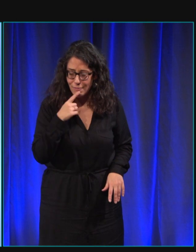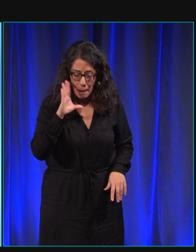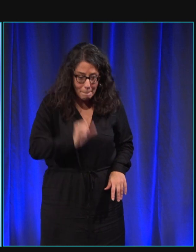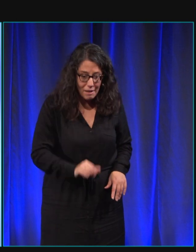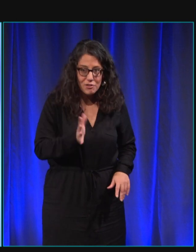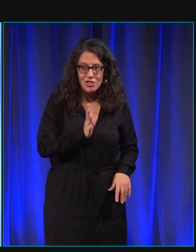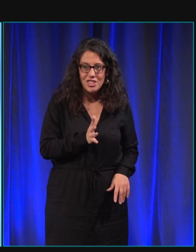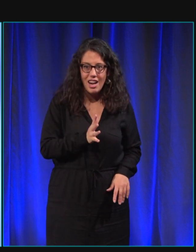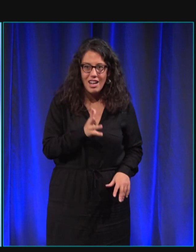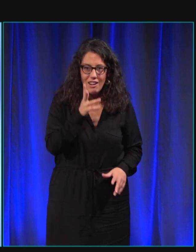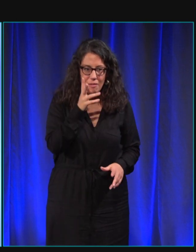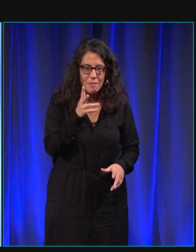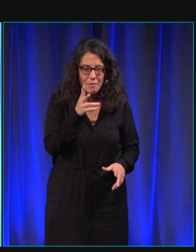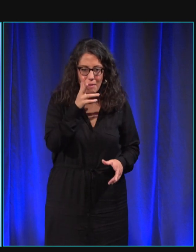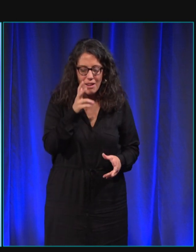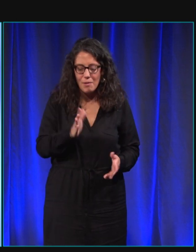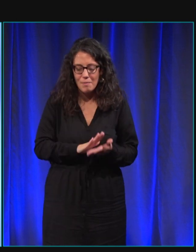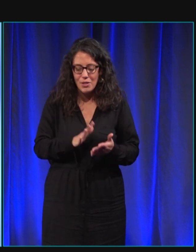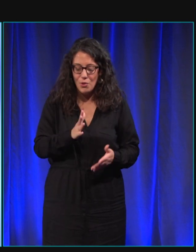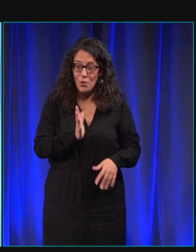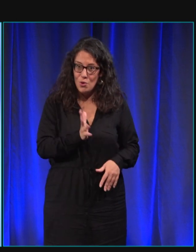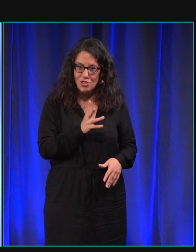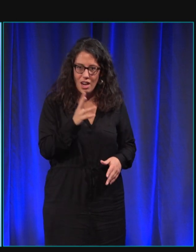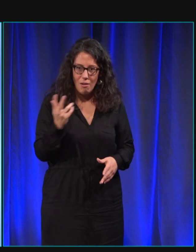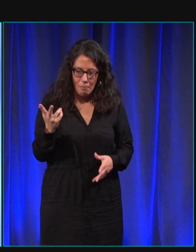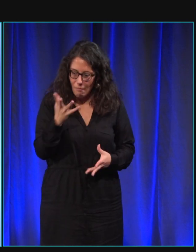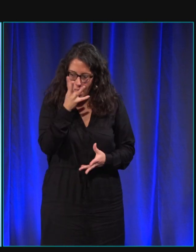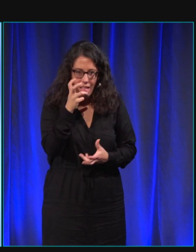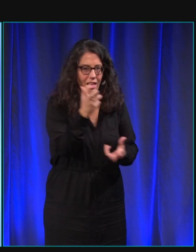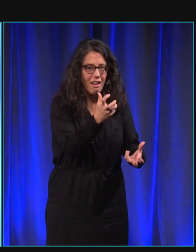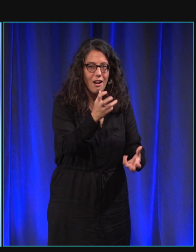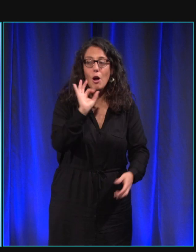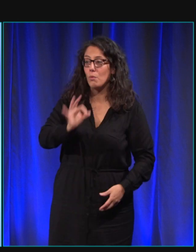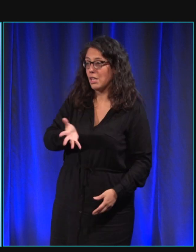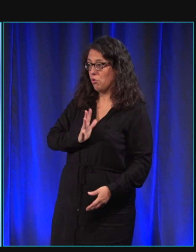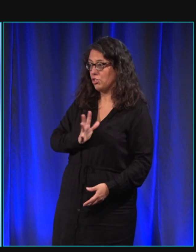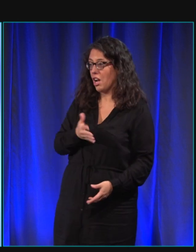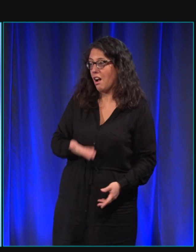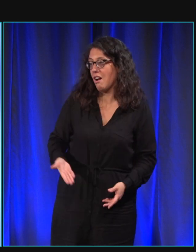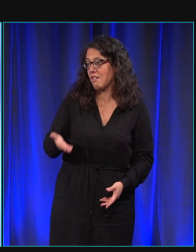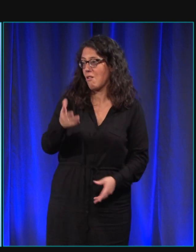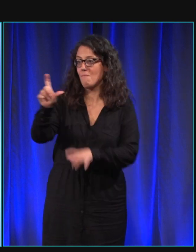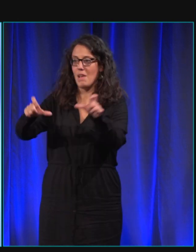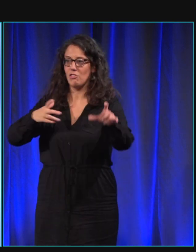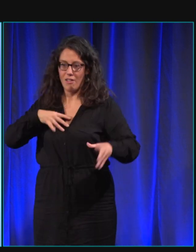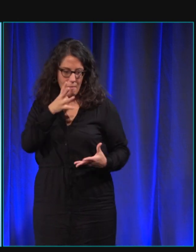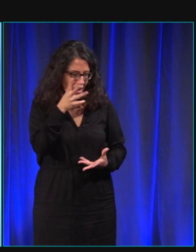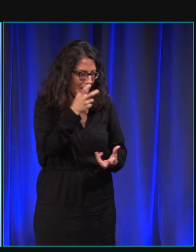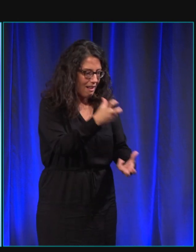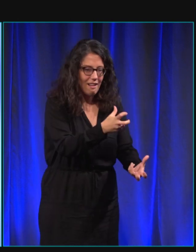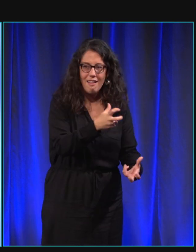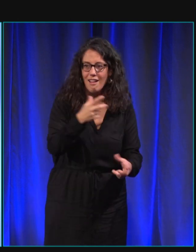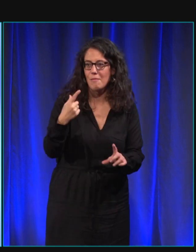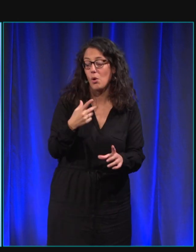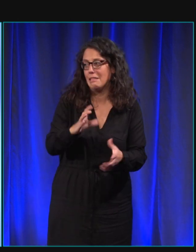ils sont attirés par le fauteuil par le chien en fait le chien va attirer les gens c'est compliqué des fois parce que c'est compliqué